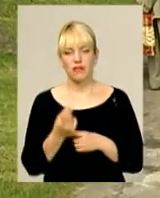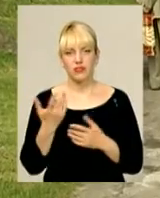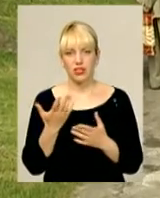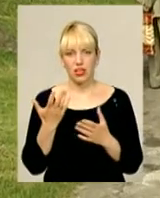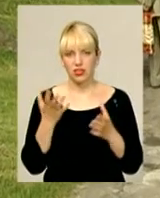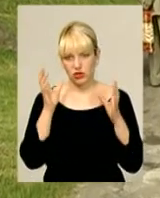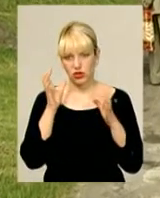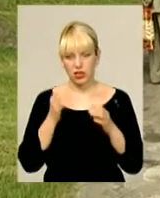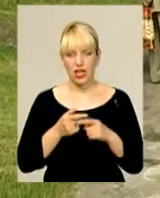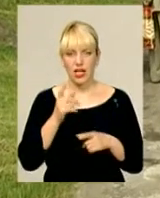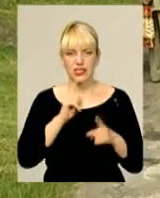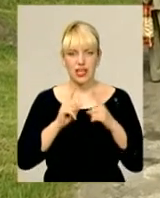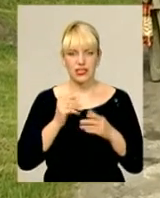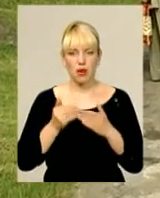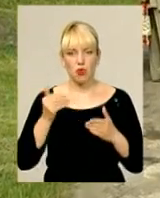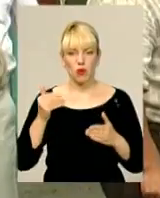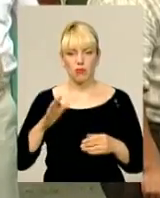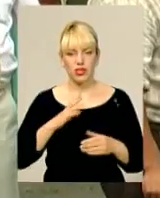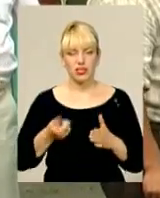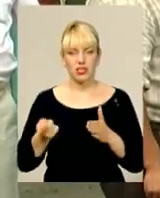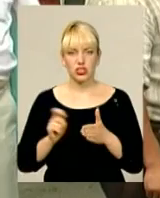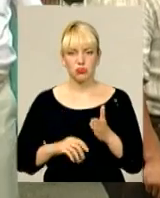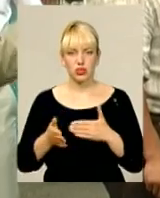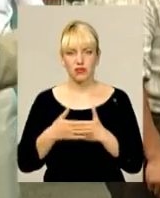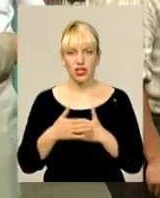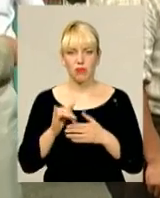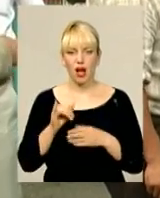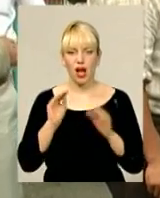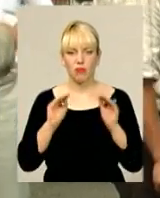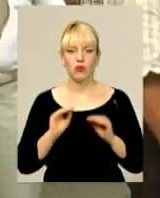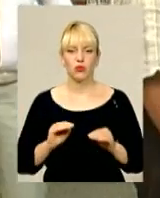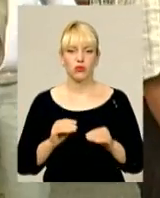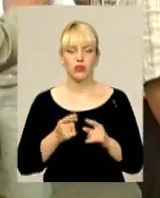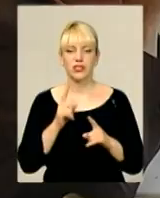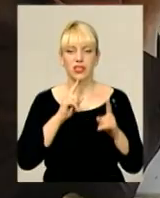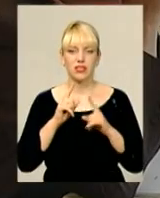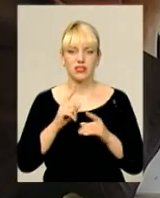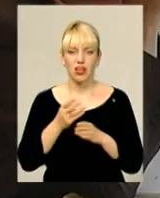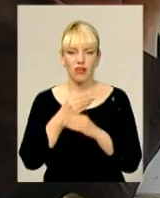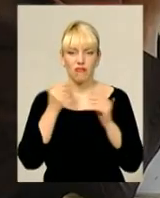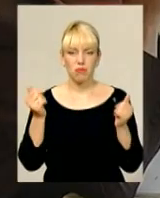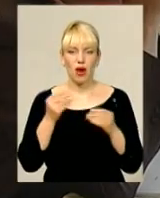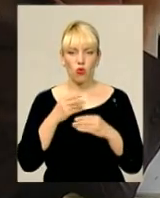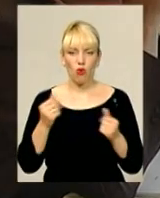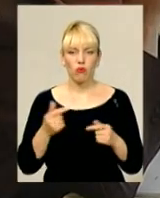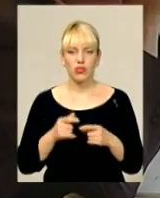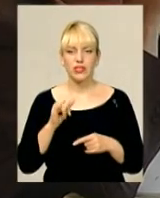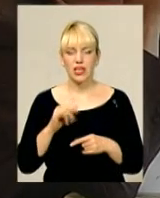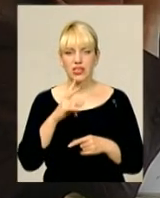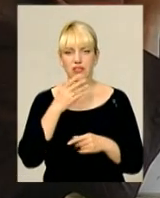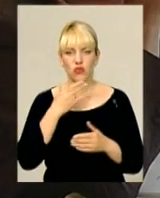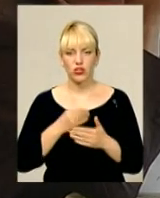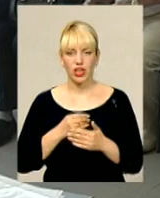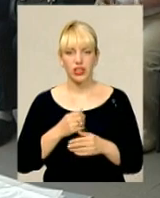Сесії при папірєдніках відбувалися за зачиненими дверима, а протоколи засідань загадково випаровувалися. Натомість за своєю